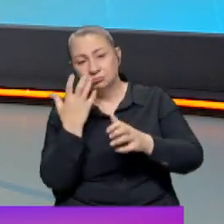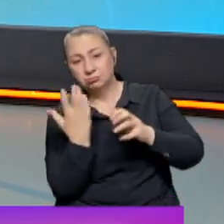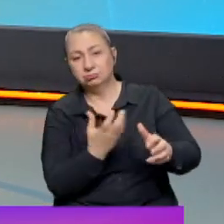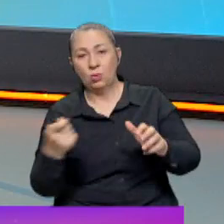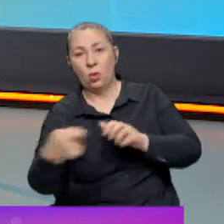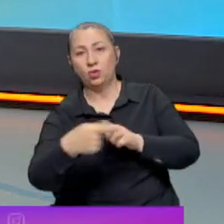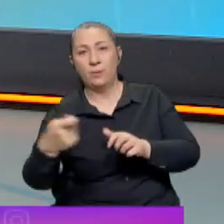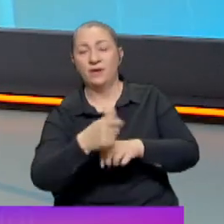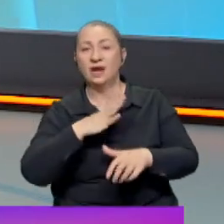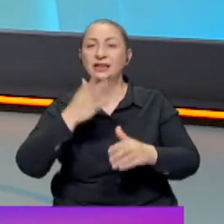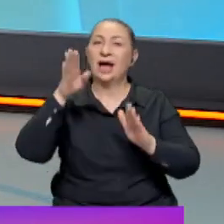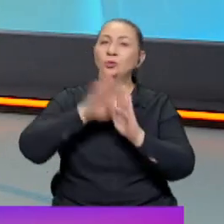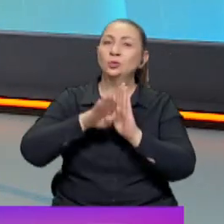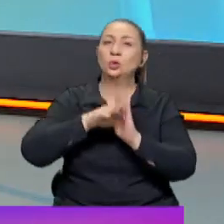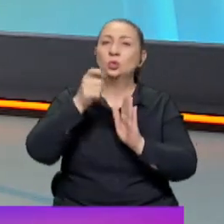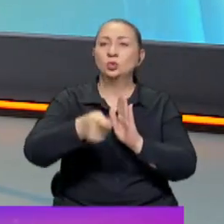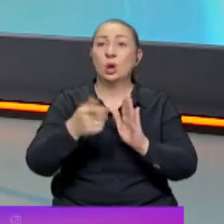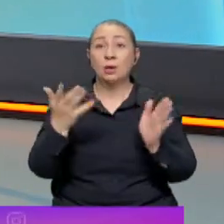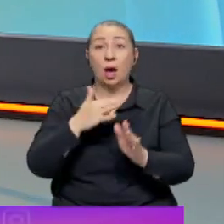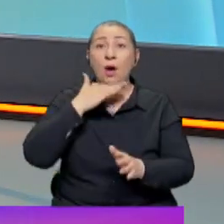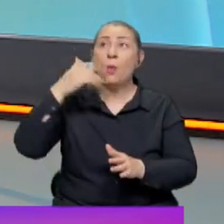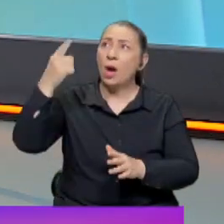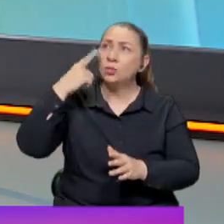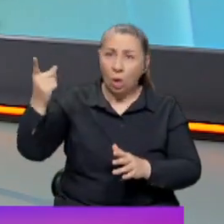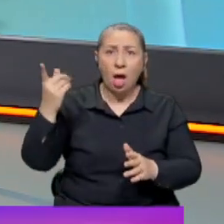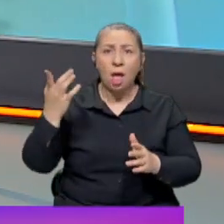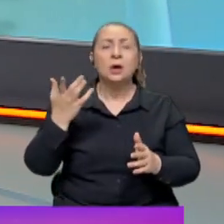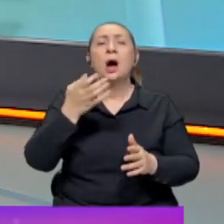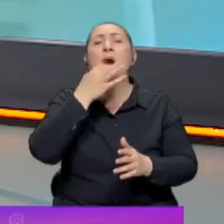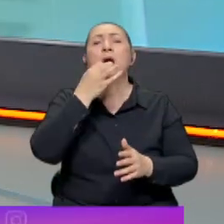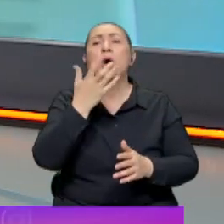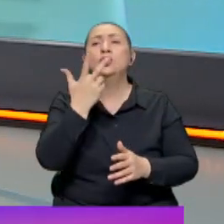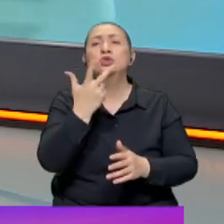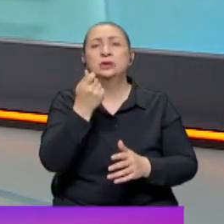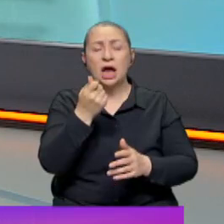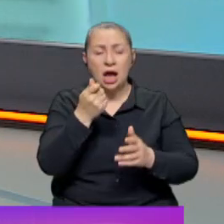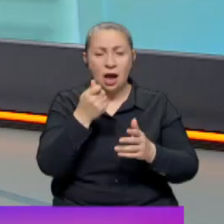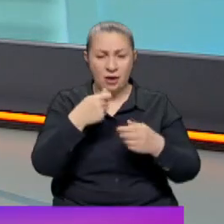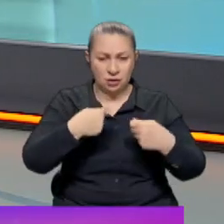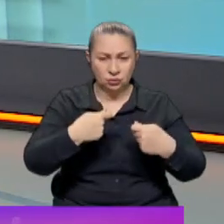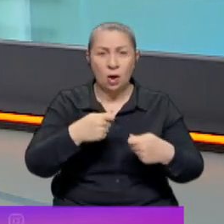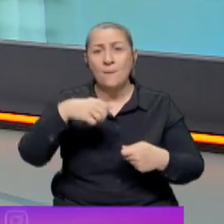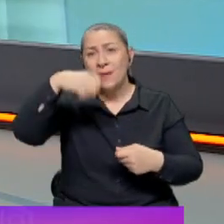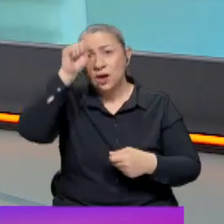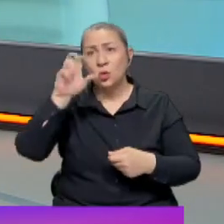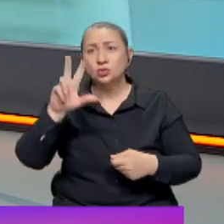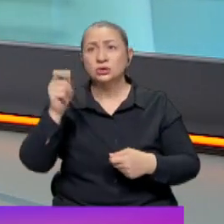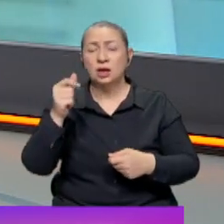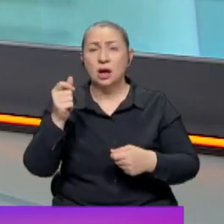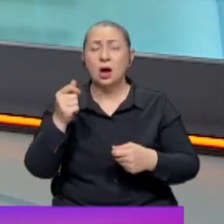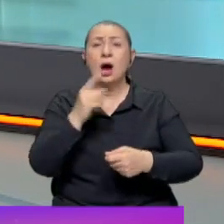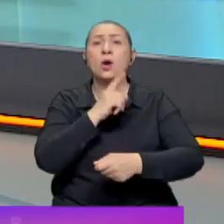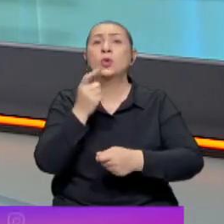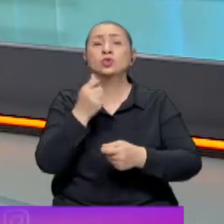girdi ve daha az ödüyorsunuz. Hatta Avrupa'ya kıyaslandığında Ankara 3 lira harcıyor enerjiye Berlin 30 lira. Alım gücüne